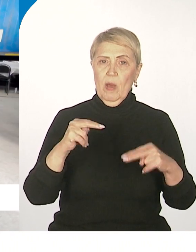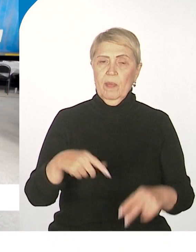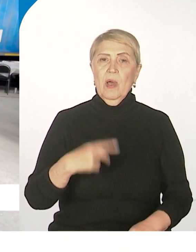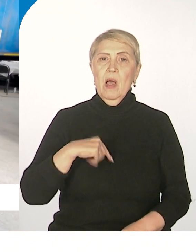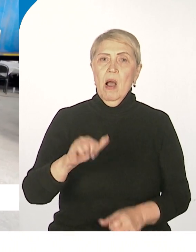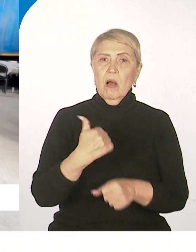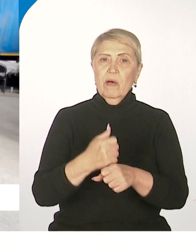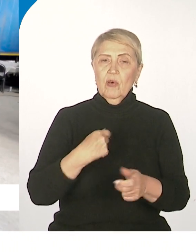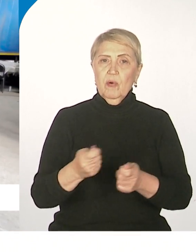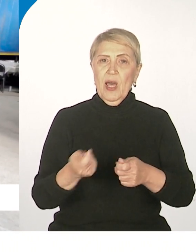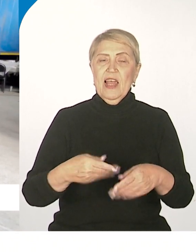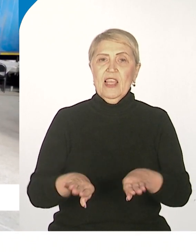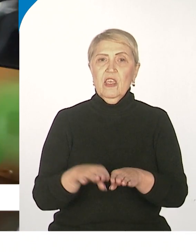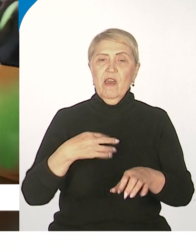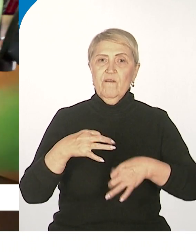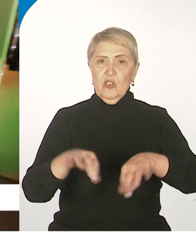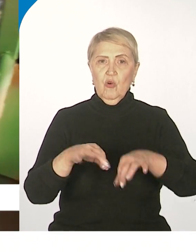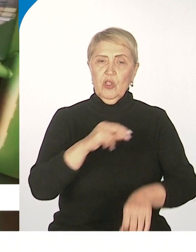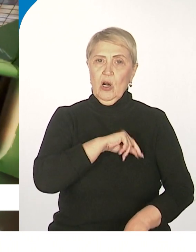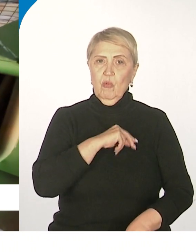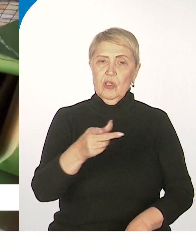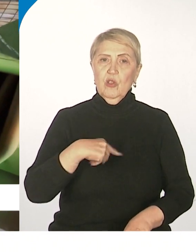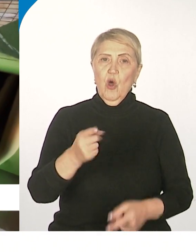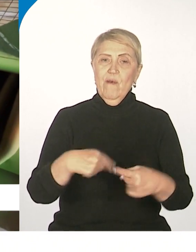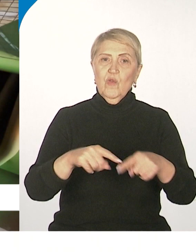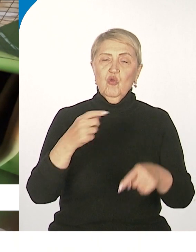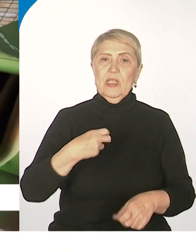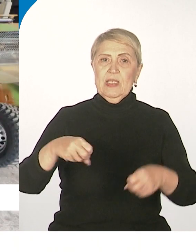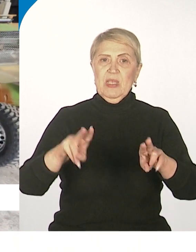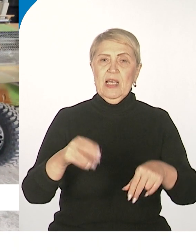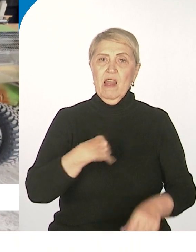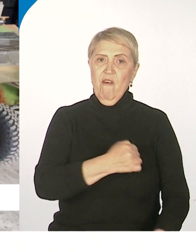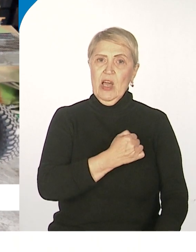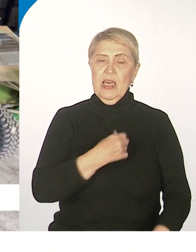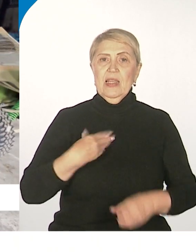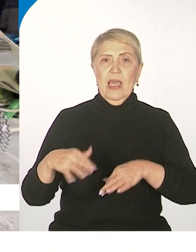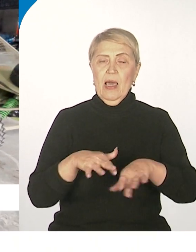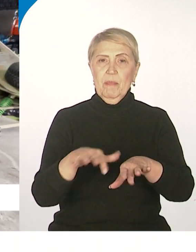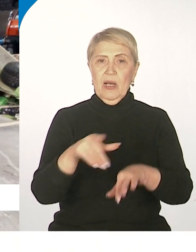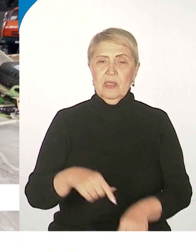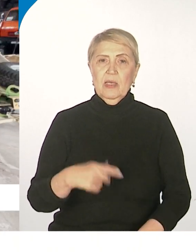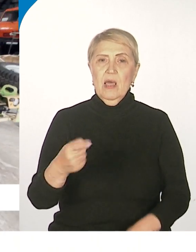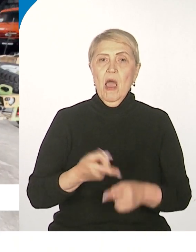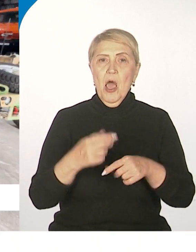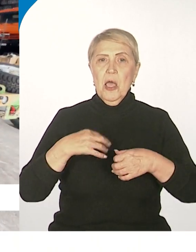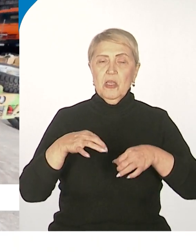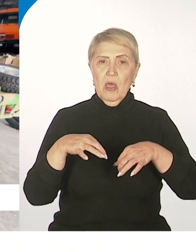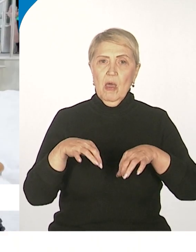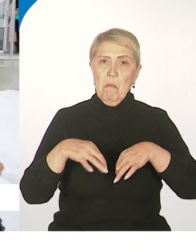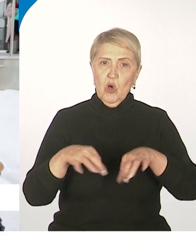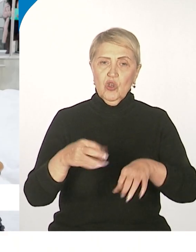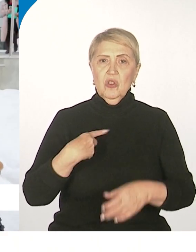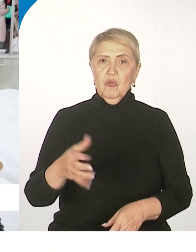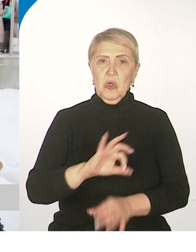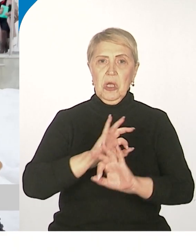Такие вездеходы уже работают в зоне специальной военной операции. Машины отличные. Зарекомендовали себя с лучшей